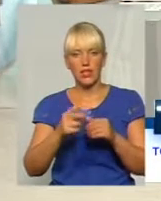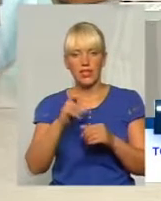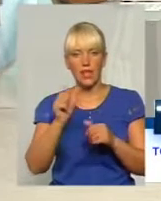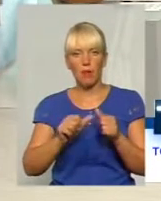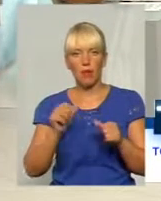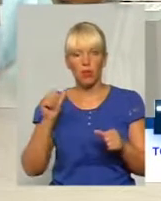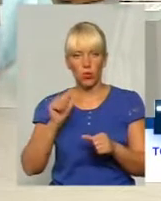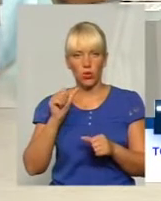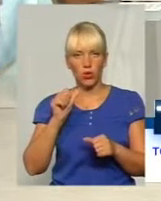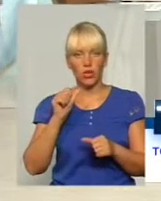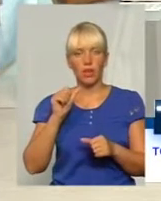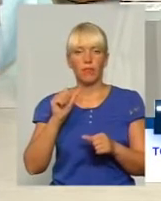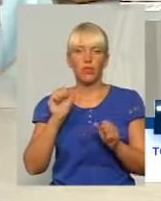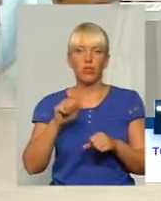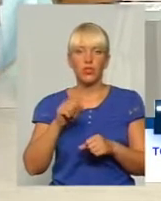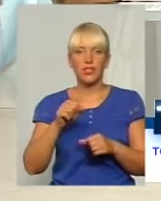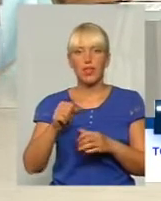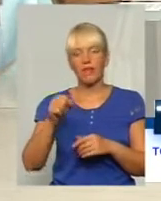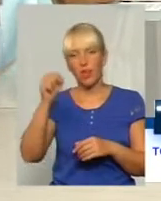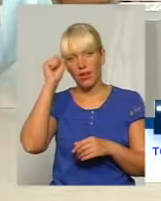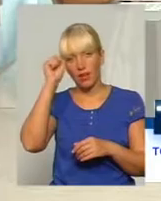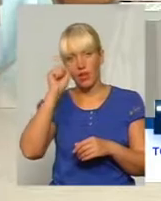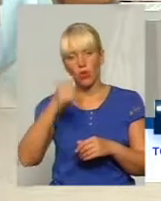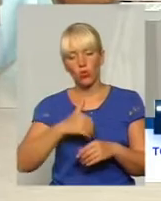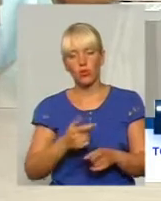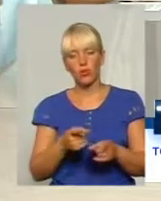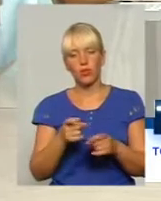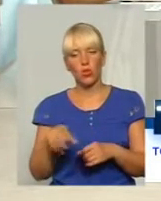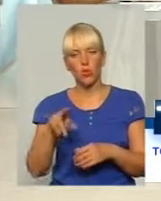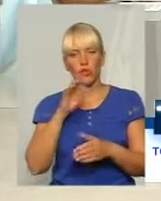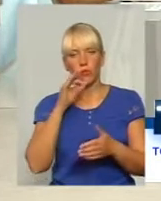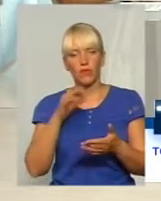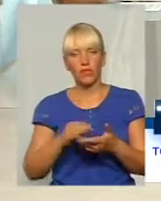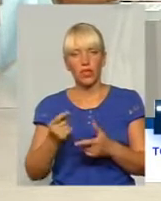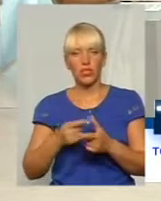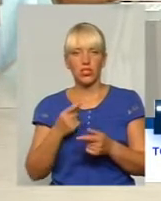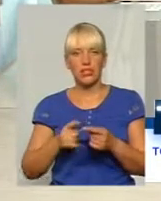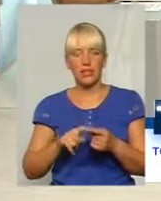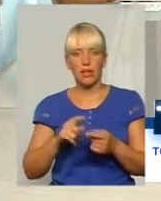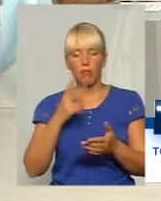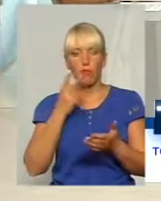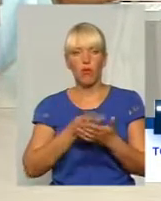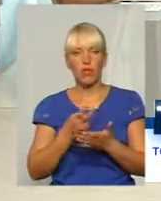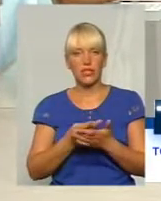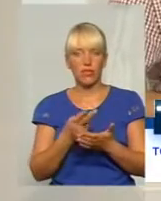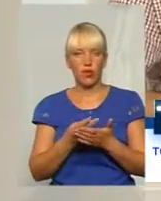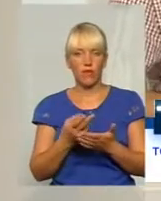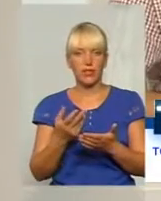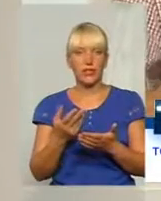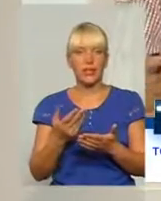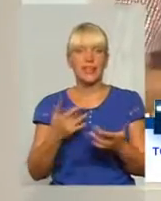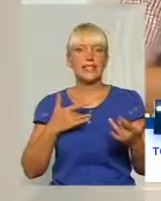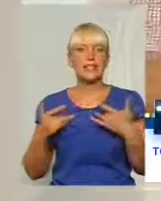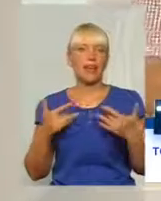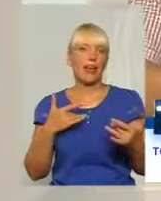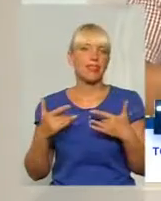мовити, можливі грехи хочуть притягнути до відповідальності. Чи все ж таки це якийсь показовий спектакль? Тому що,